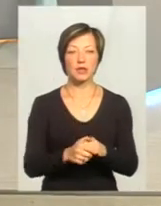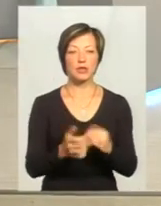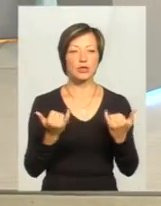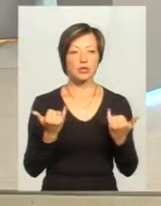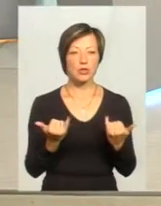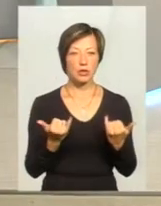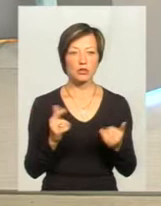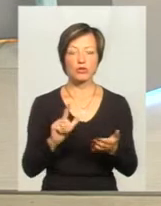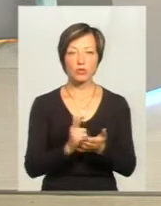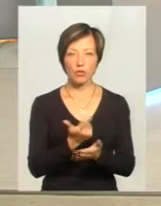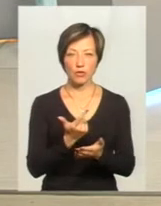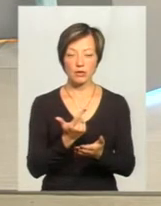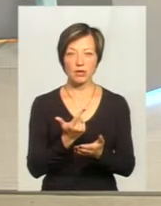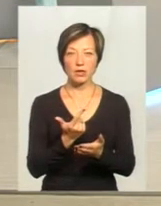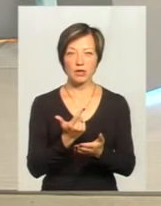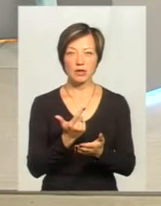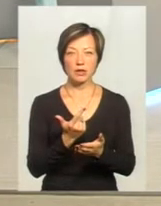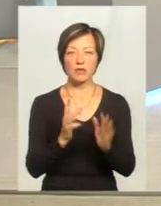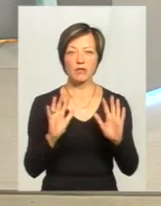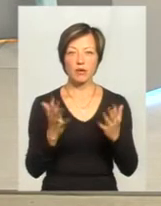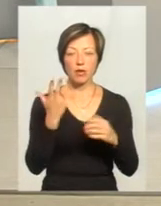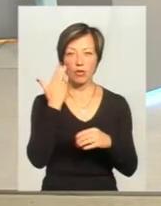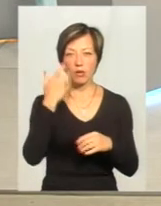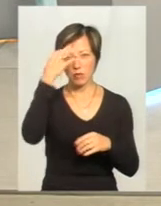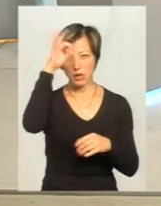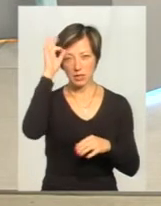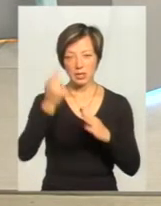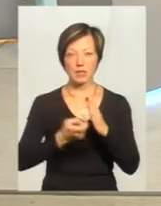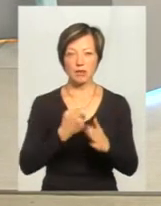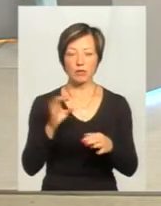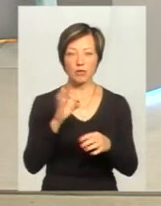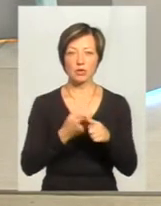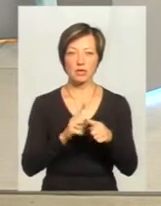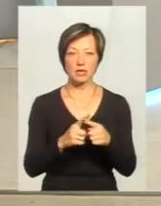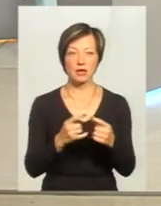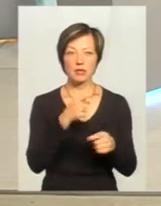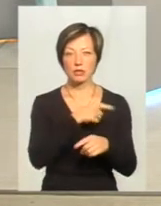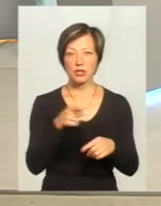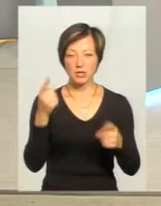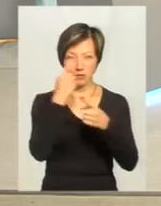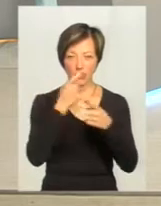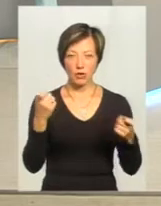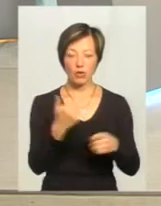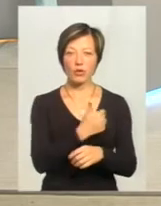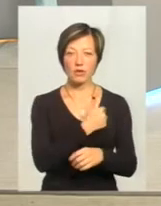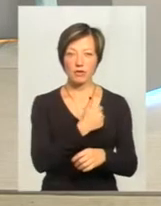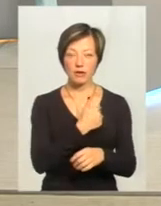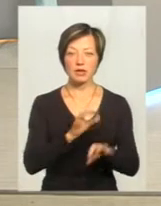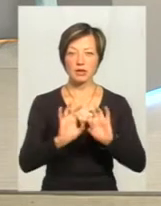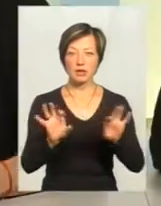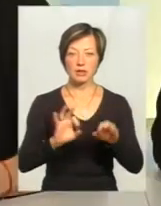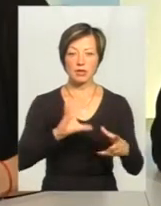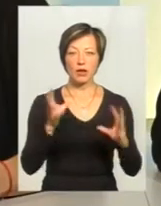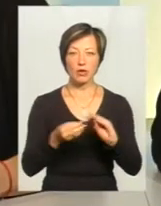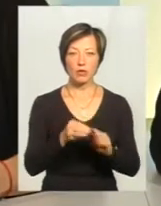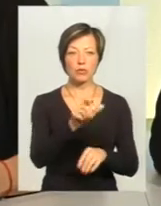Сьогодні, знову ж таки, такий випадок, коли поліція дізнається про це під час ефіру. Я хотів би наголосити і загалом для